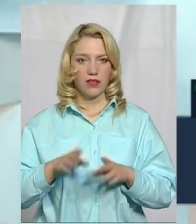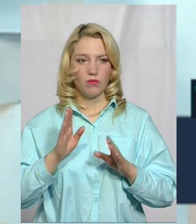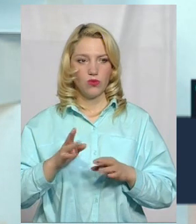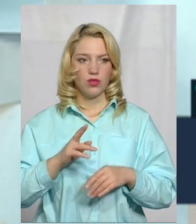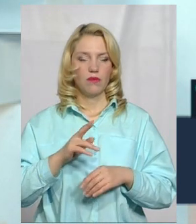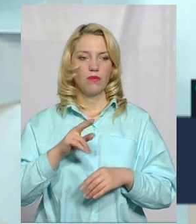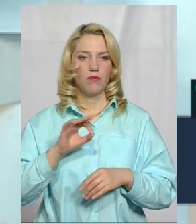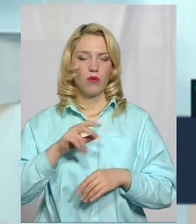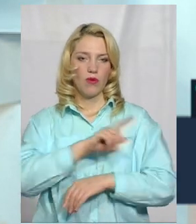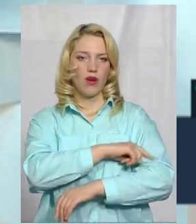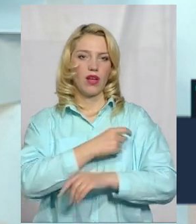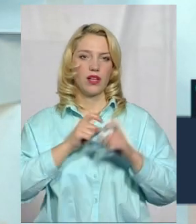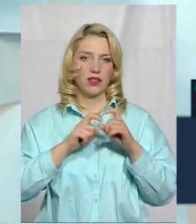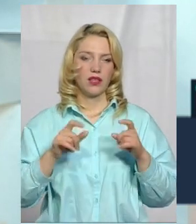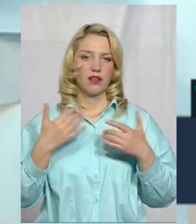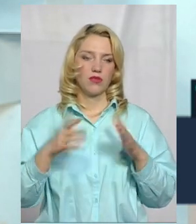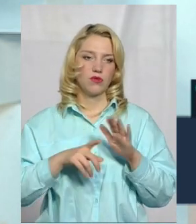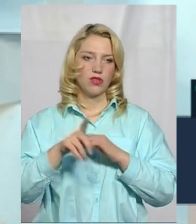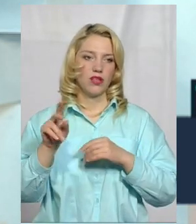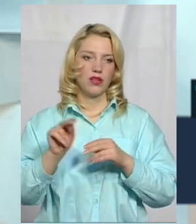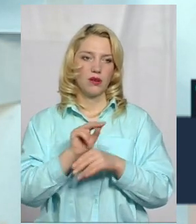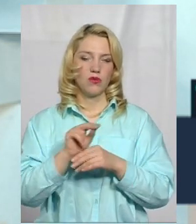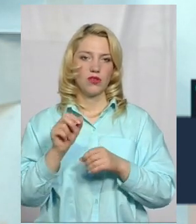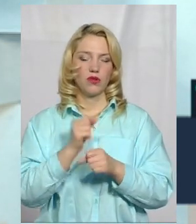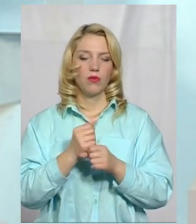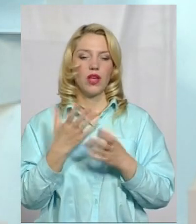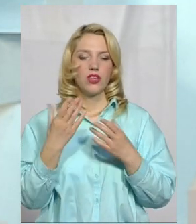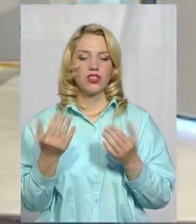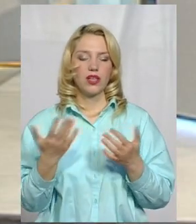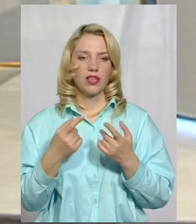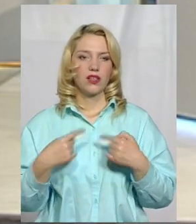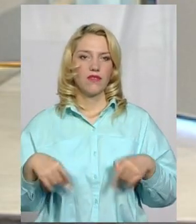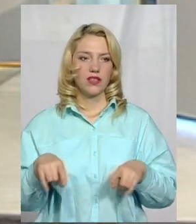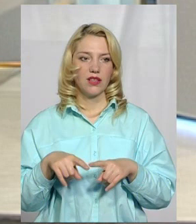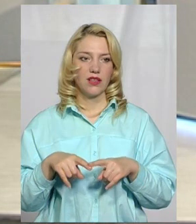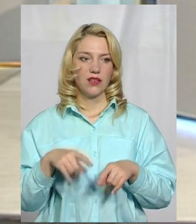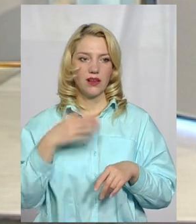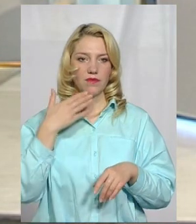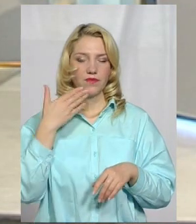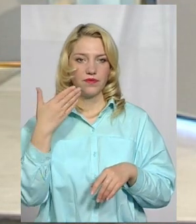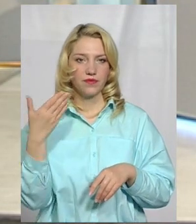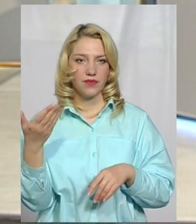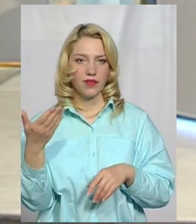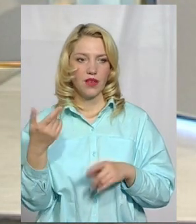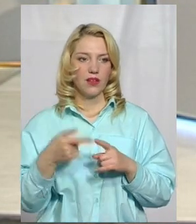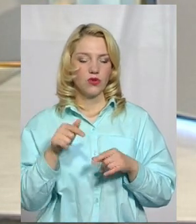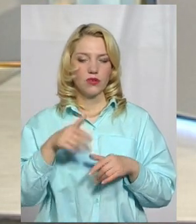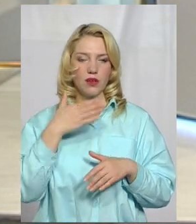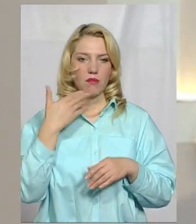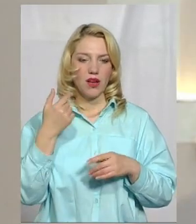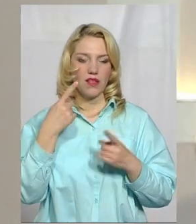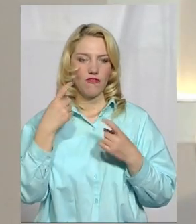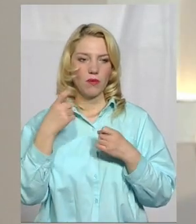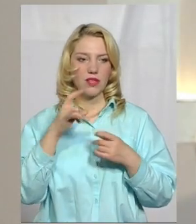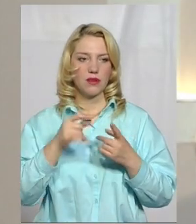поліклінічне, і ми вже почали ремонтні роботи. А ще які відділення? Тут немає інформації про